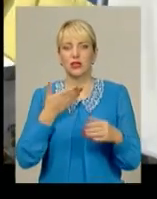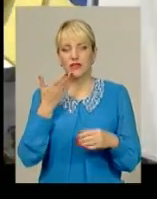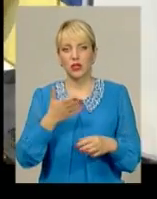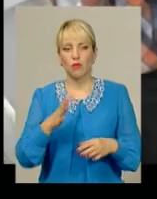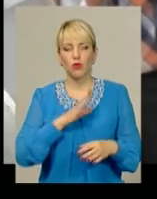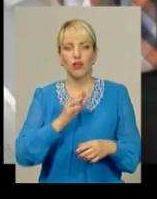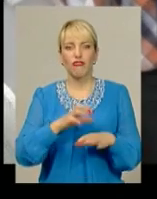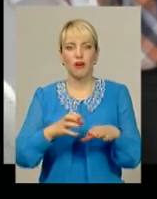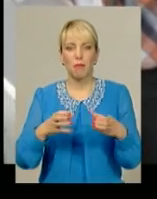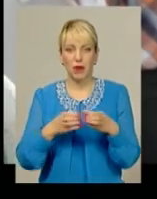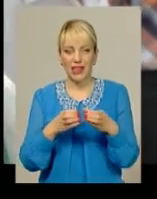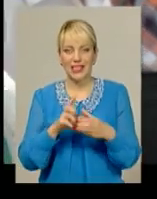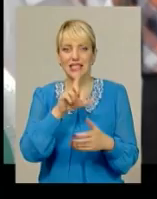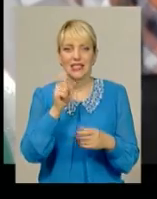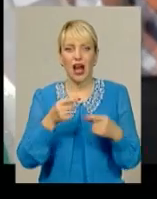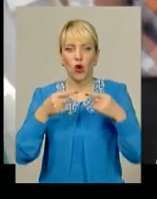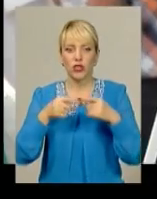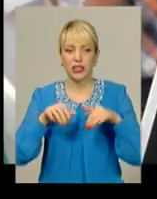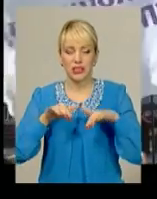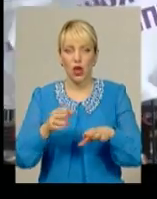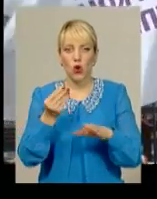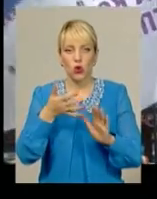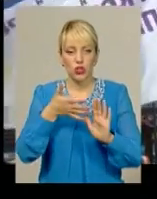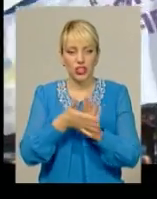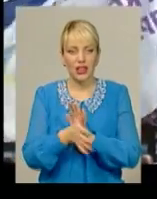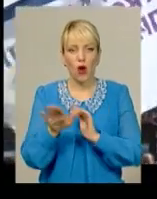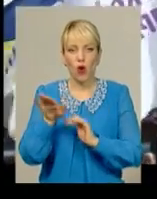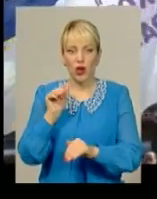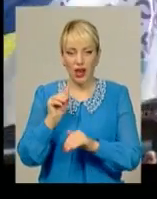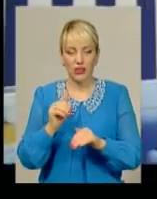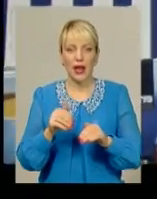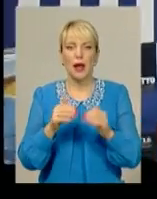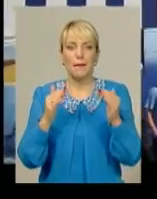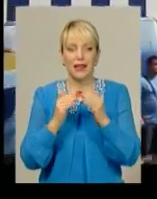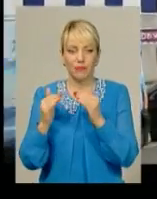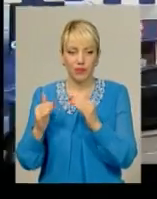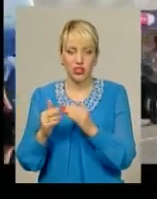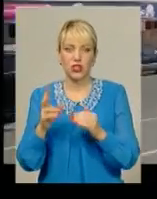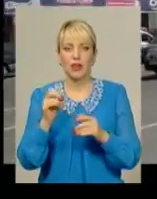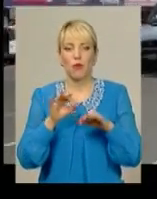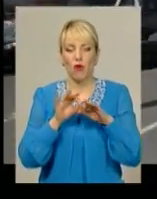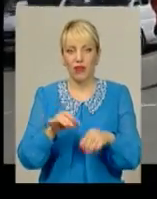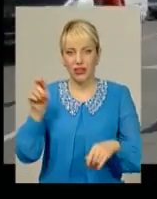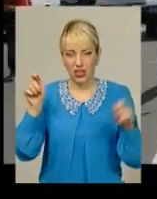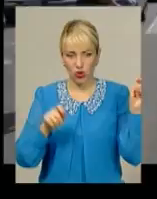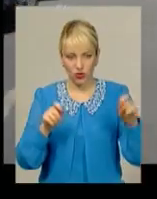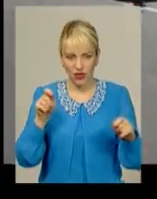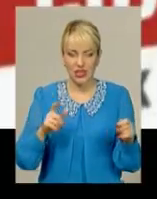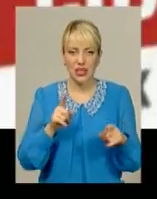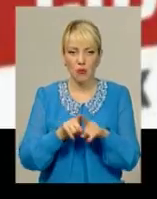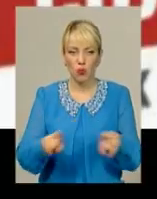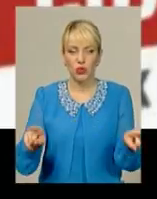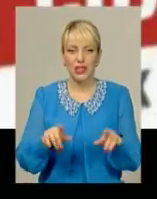партії за конкретні справи. Гроші пішли на оренду приміщень, послуги зв'язку, проведення партійних конференцій та пропагандистську діяльність.